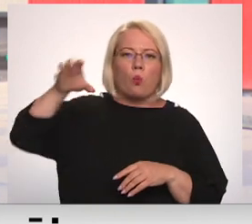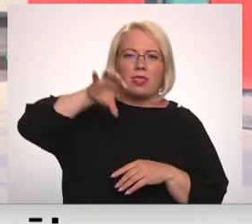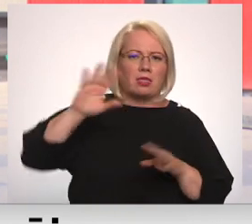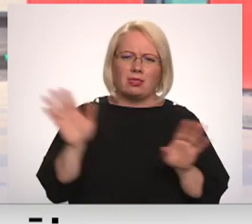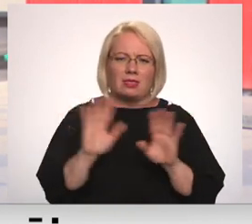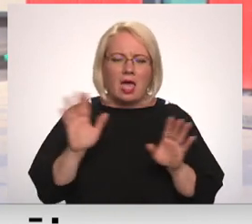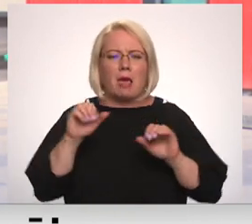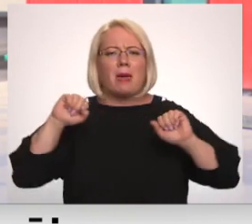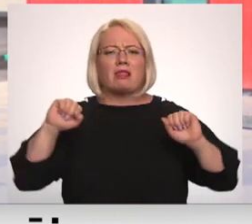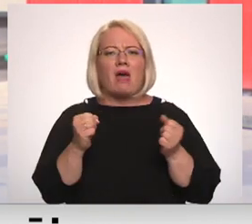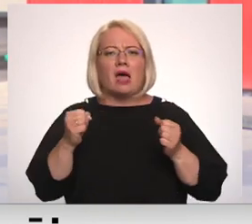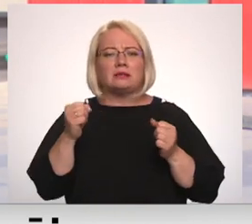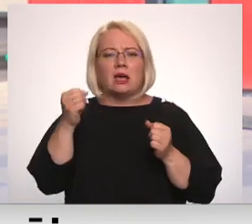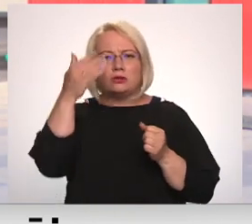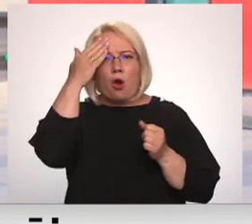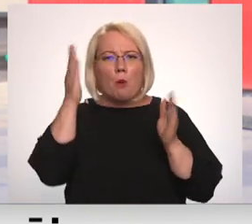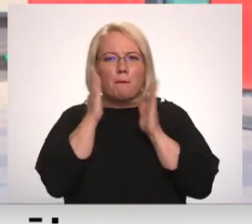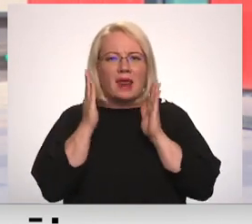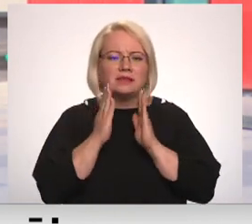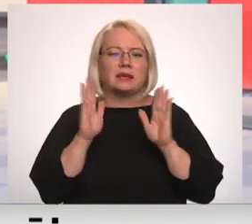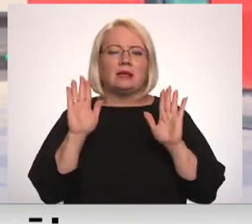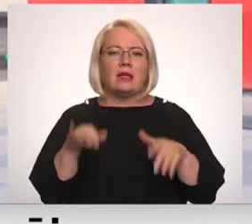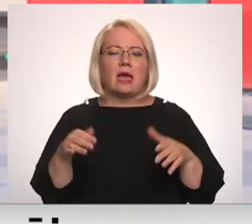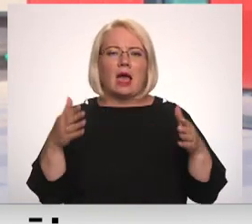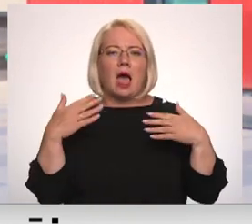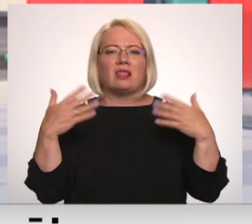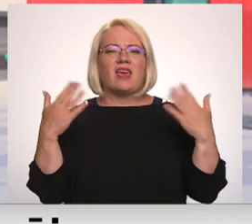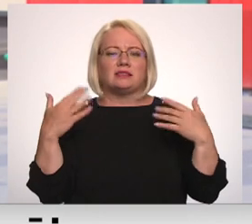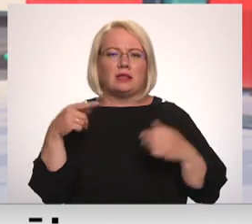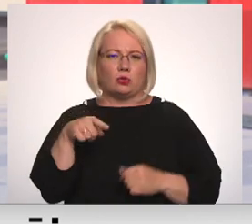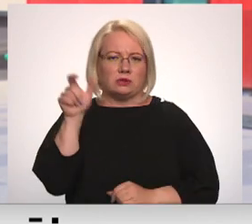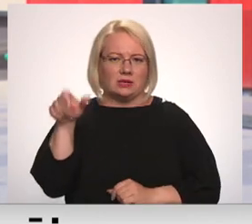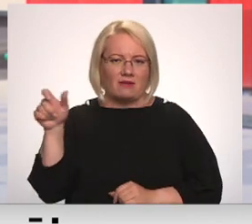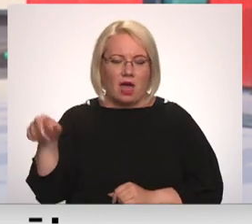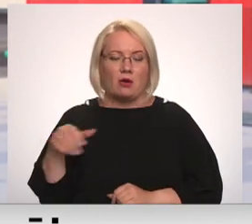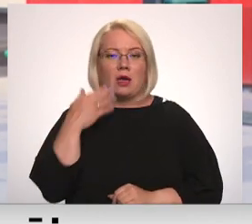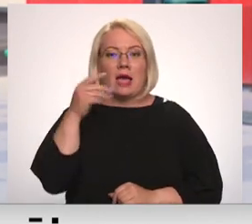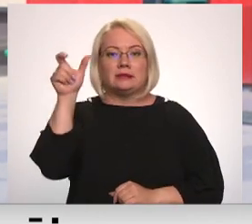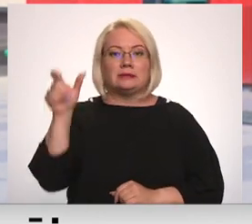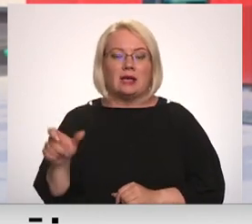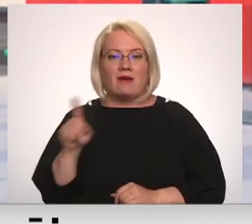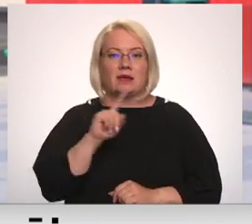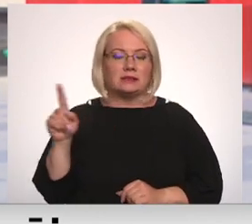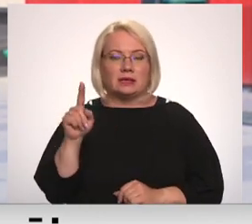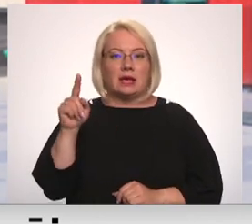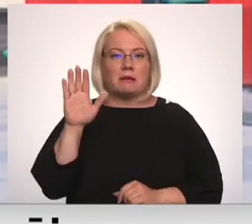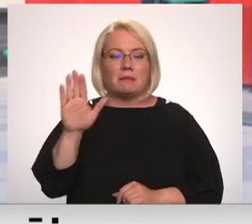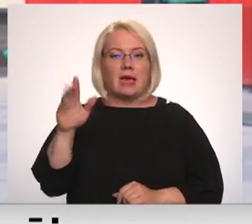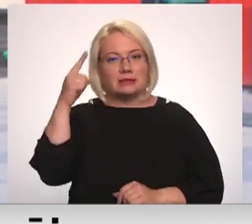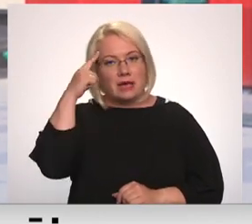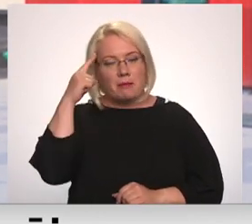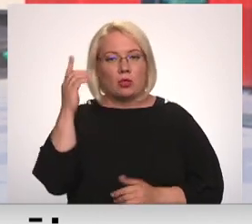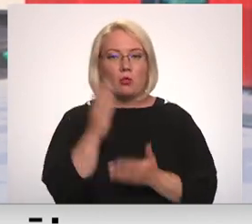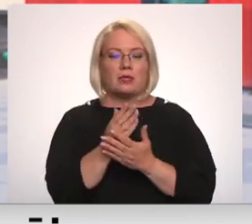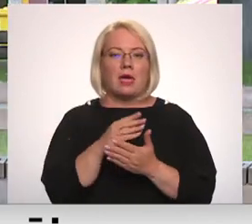vēsts kompreses likt, lai atvēsinātu šo cilvēku. Savukārt, ja cilvēks ir pie samaņas, noteikti